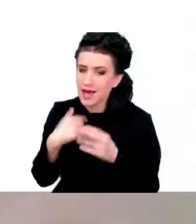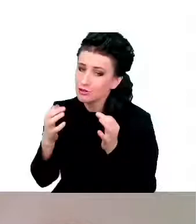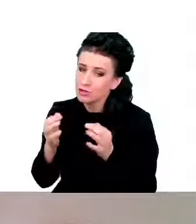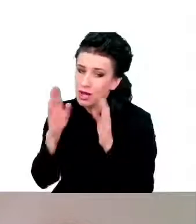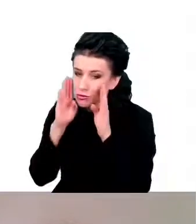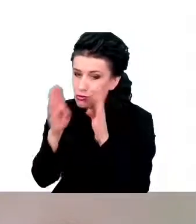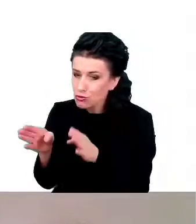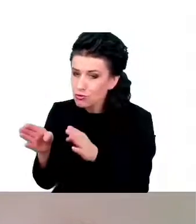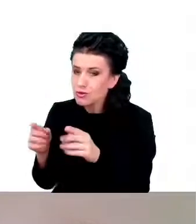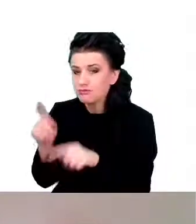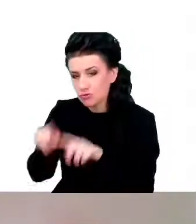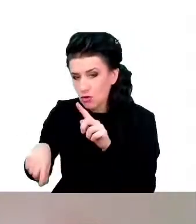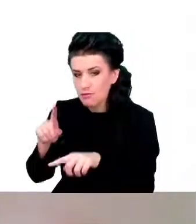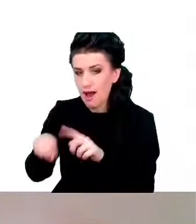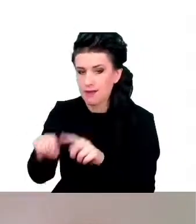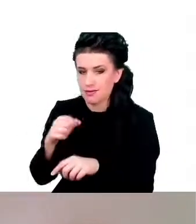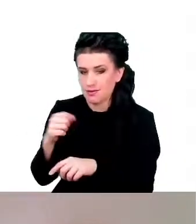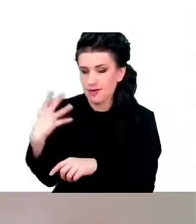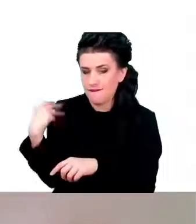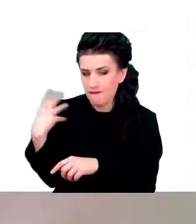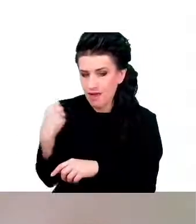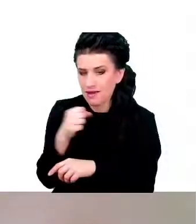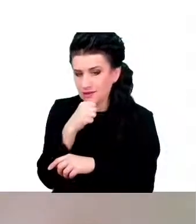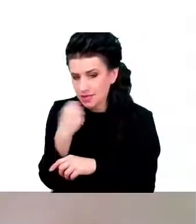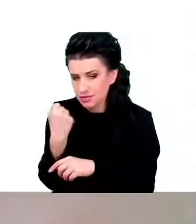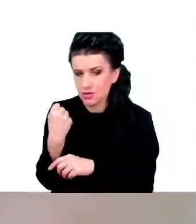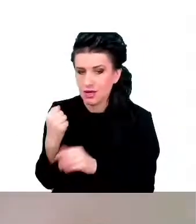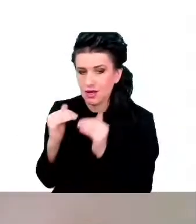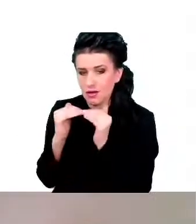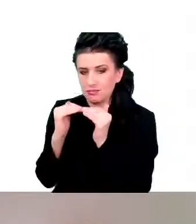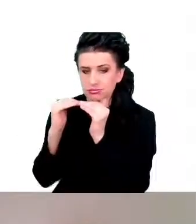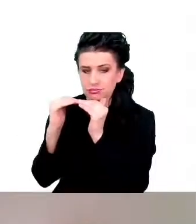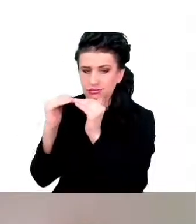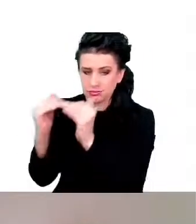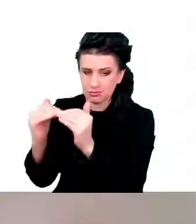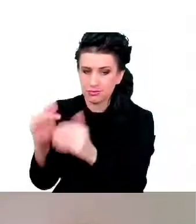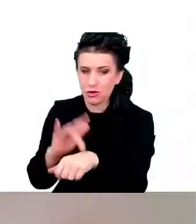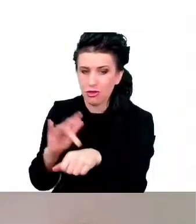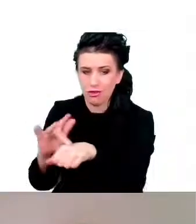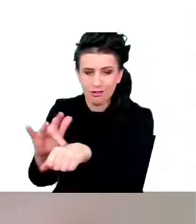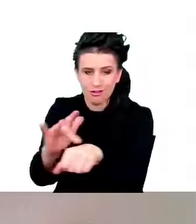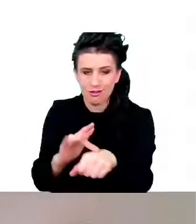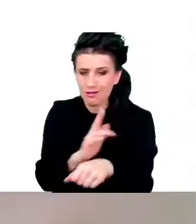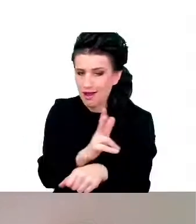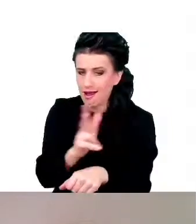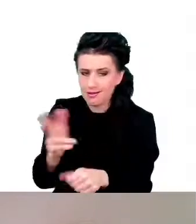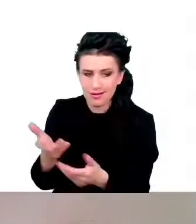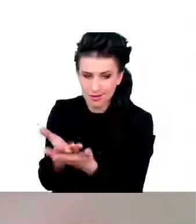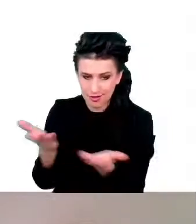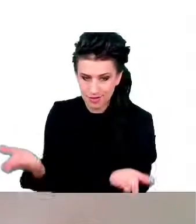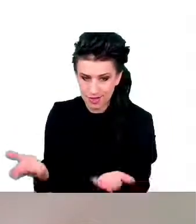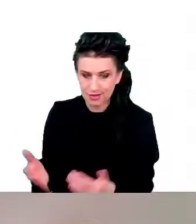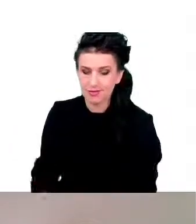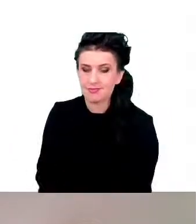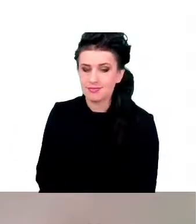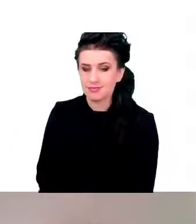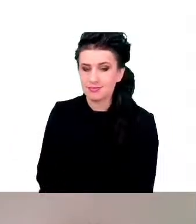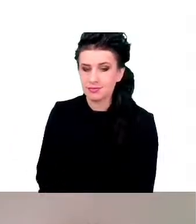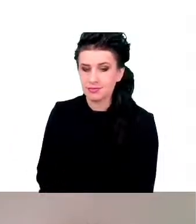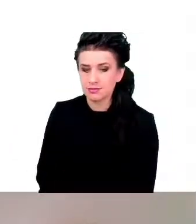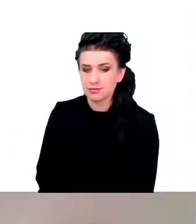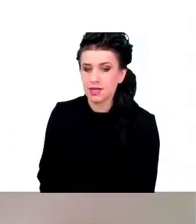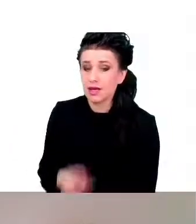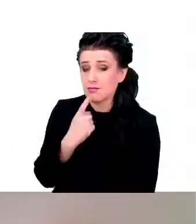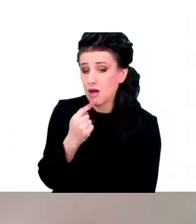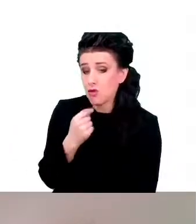się na tym normalnym starzeniu, czyli takim, które tak naprawdę dotyczy każdego z nas. I niewiele osób